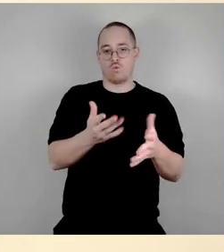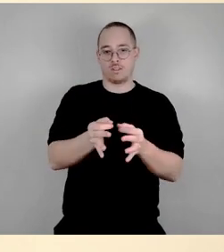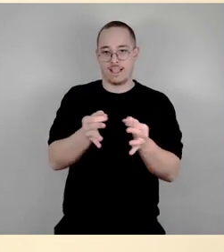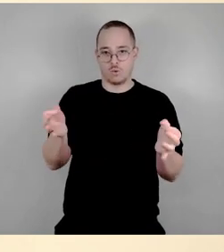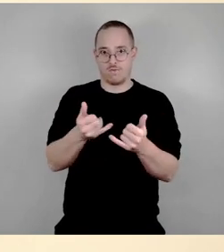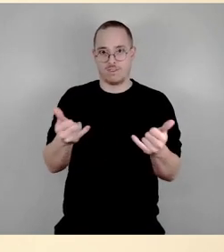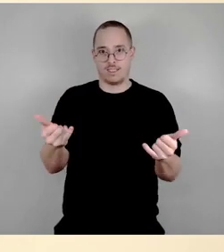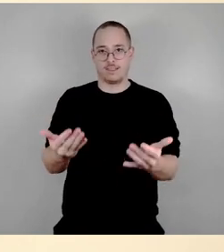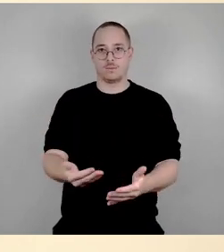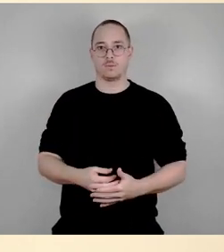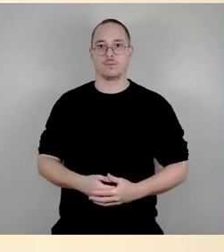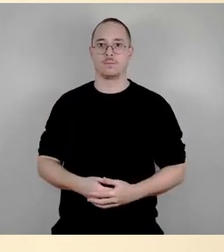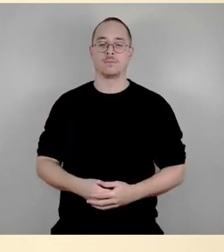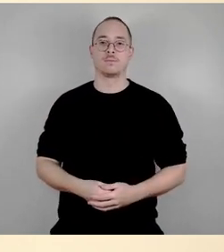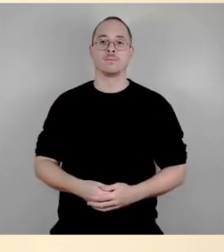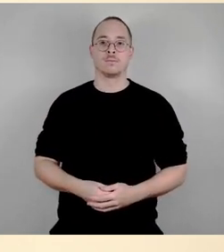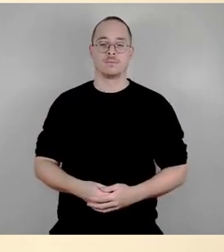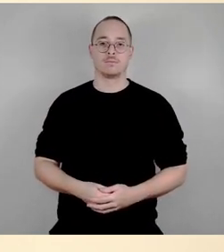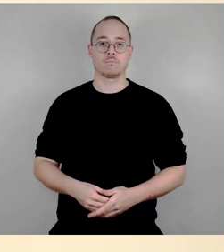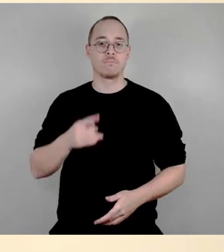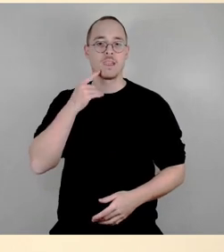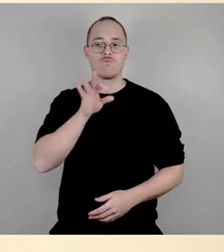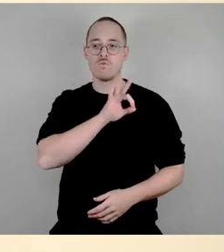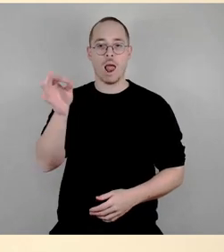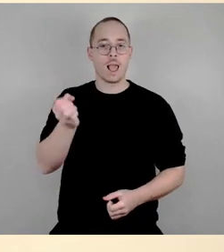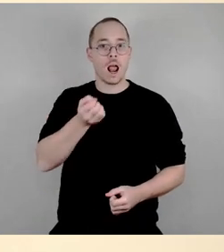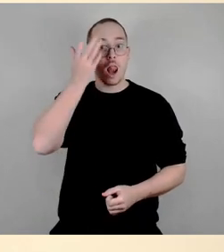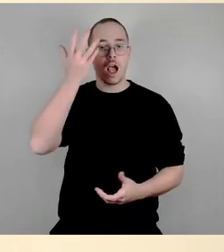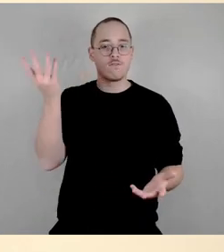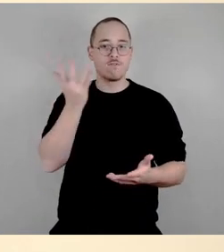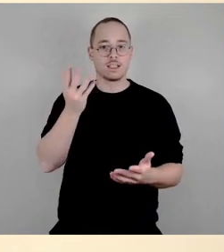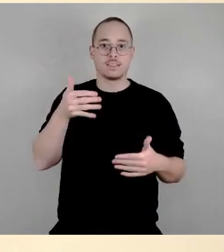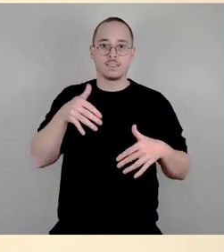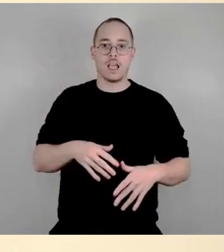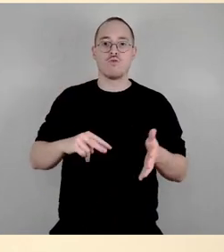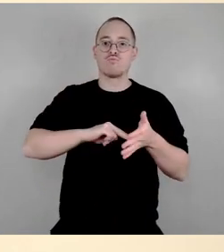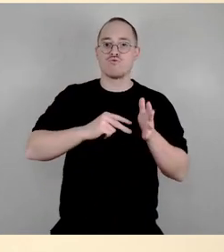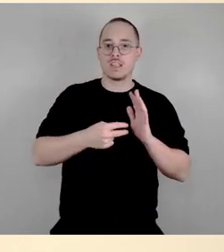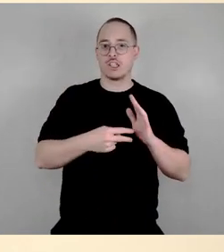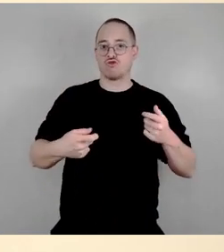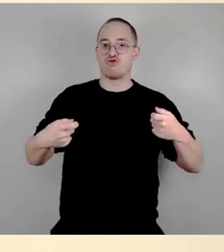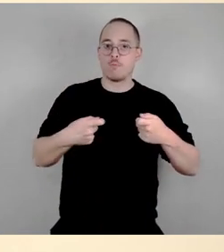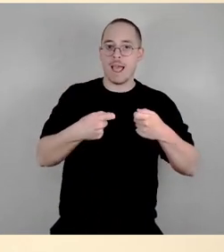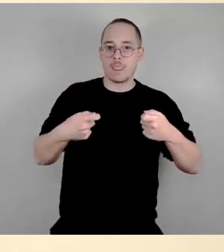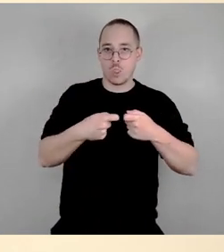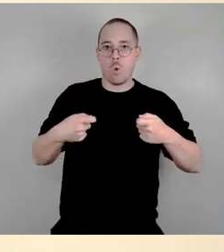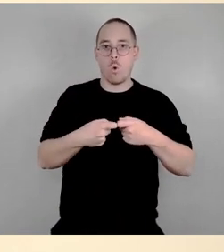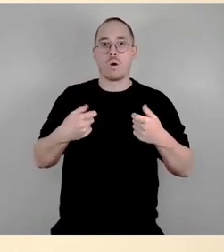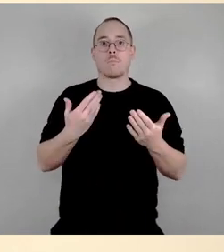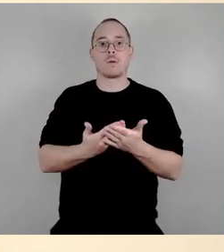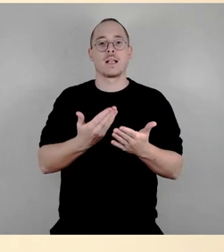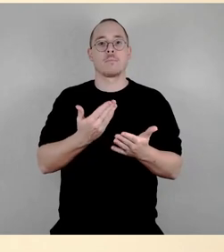allen klar, dass es hier ein Spannungsverhältnis, auch in der politischen Diskussion gibt, zwischen der einerseits freien